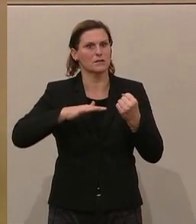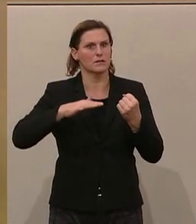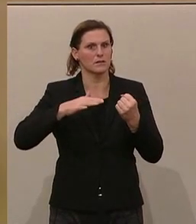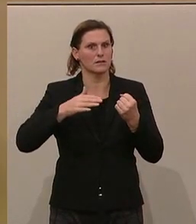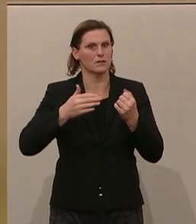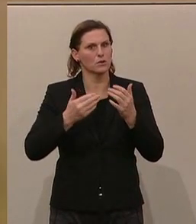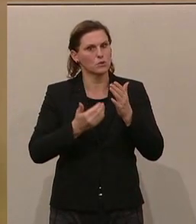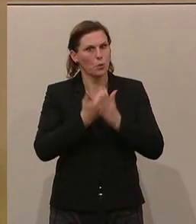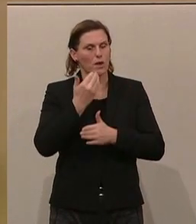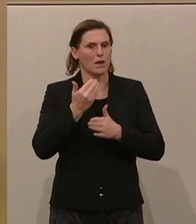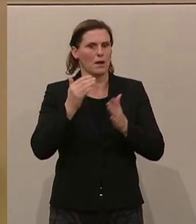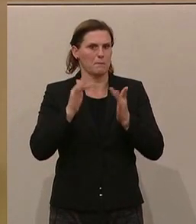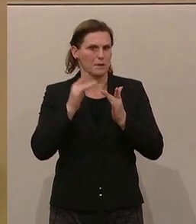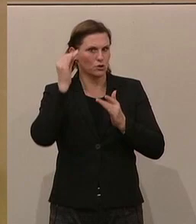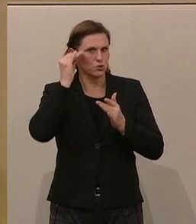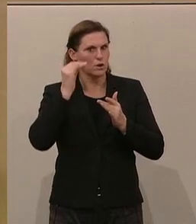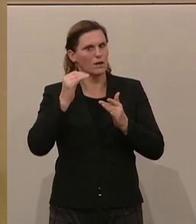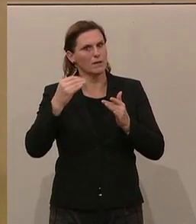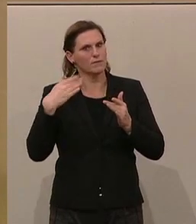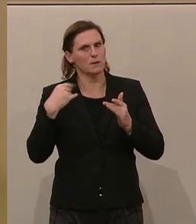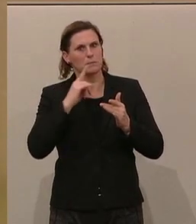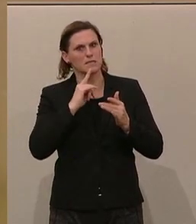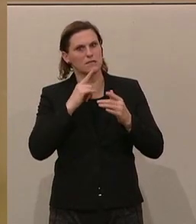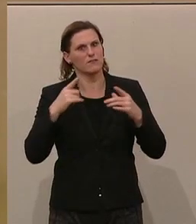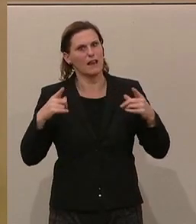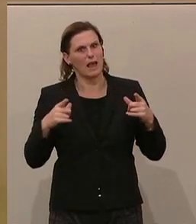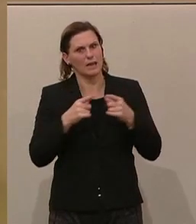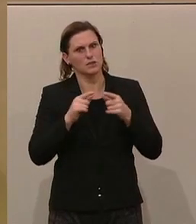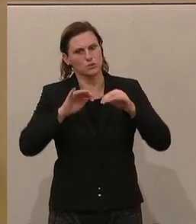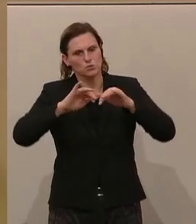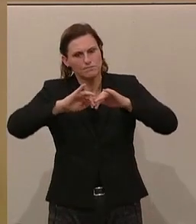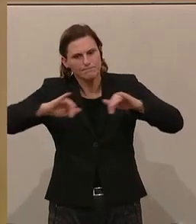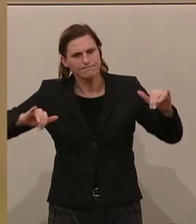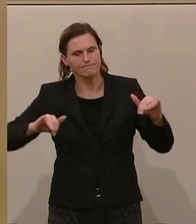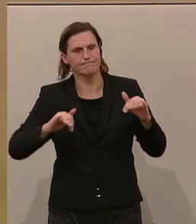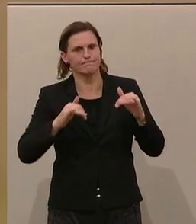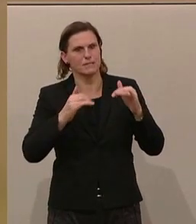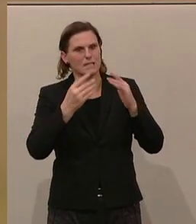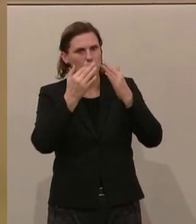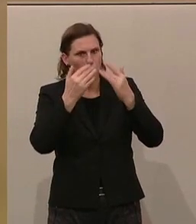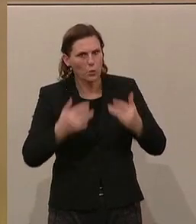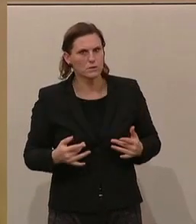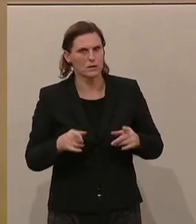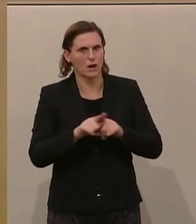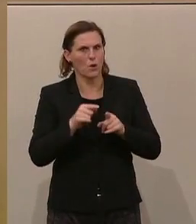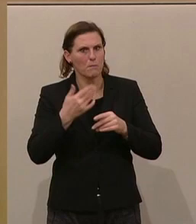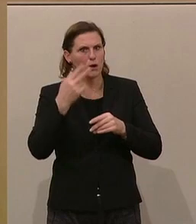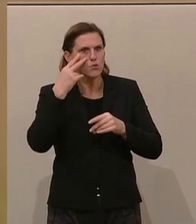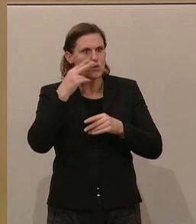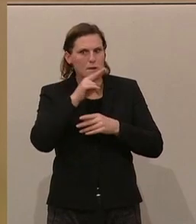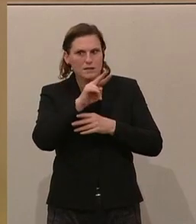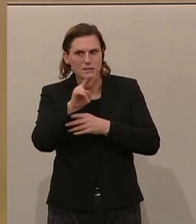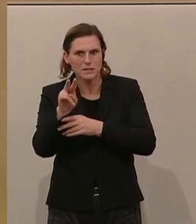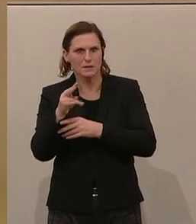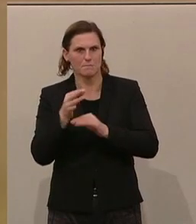Leistungsdifferenzierung. Wir verbessern, glaube ich, mit der Ziffernote die Übersichtlichkeit. Das ist auf jeden Fall, das sind